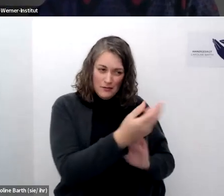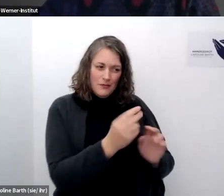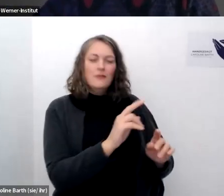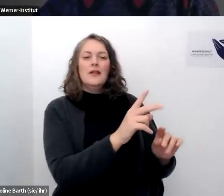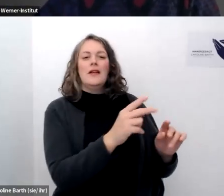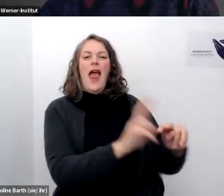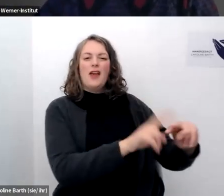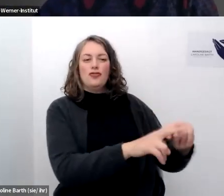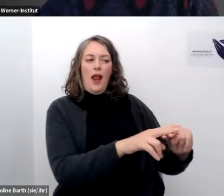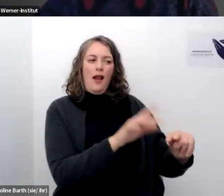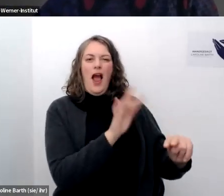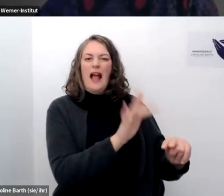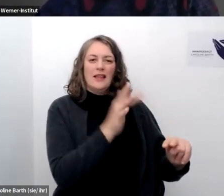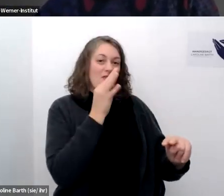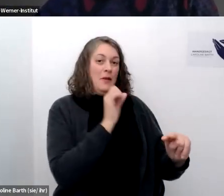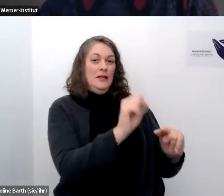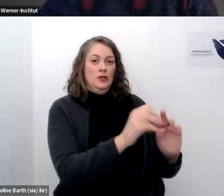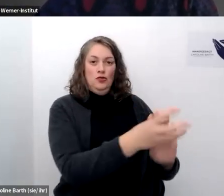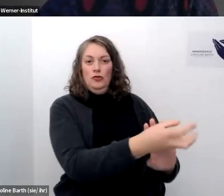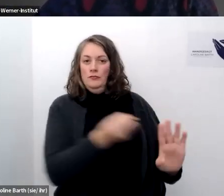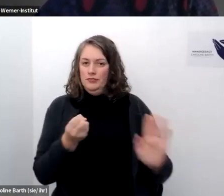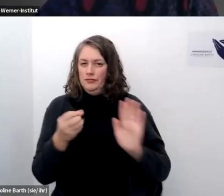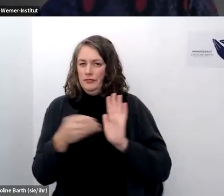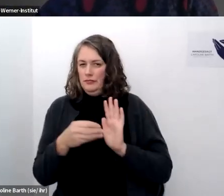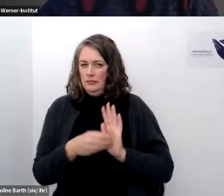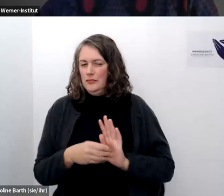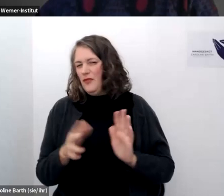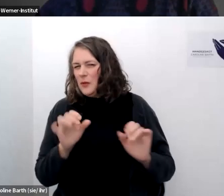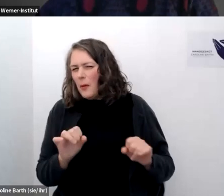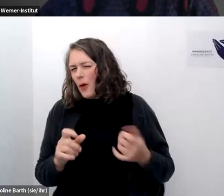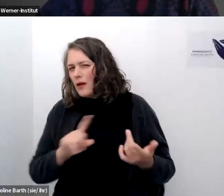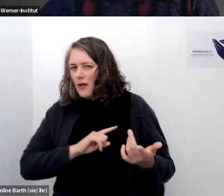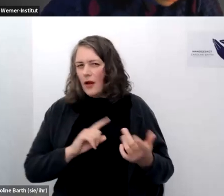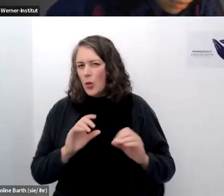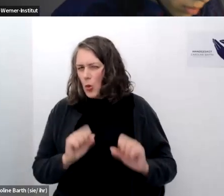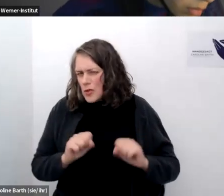sowas wo ich dachte das wären eine möglichkeit das zu tun